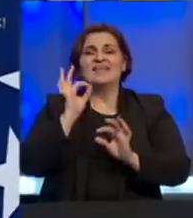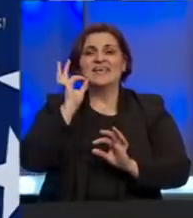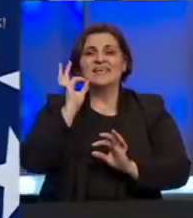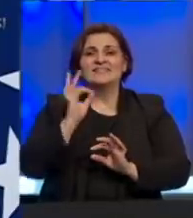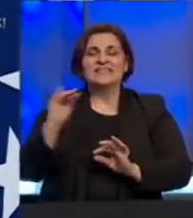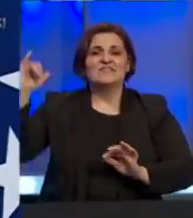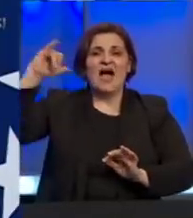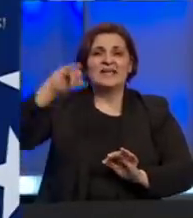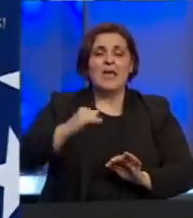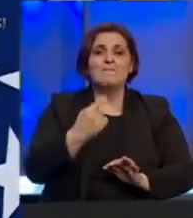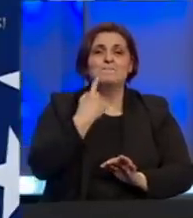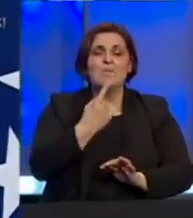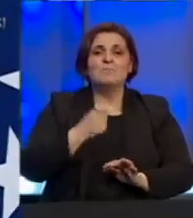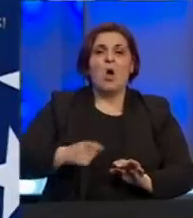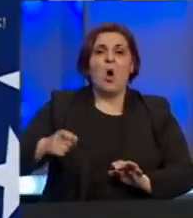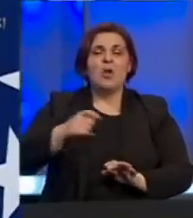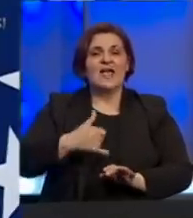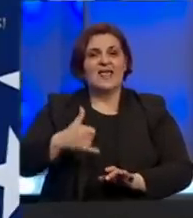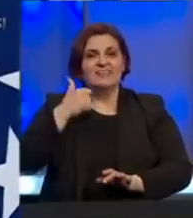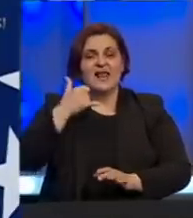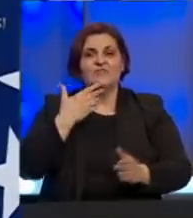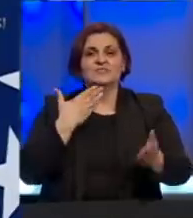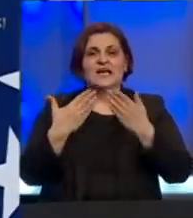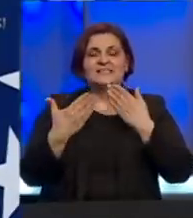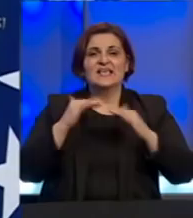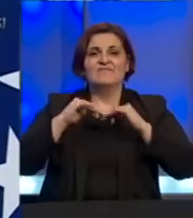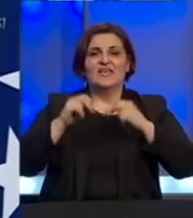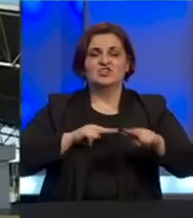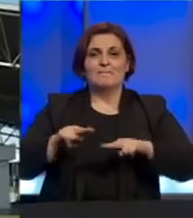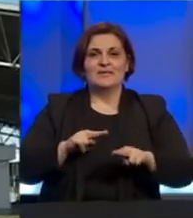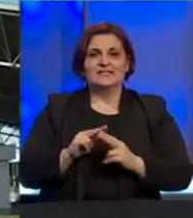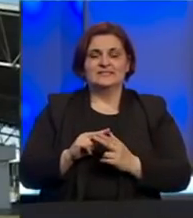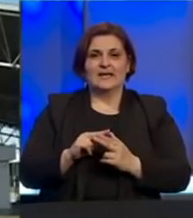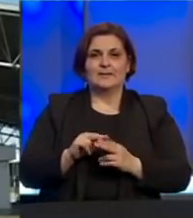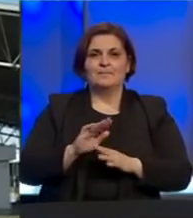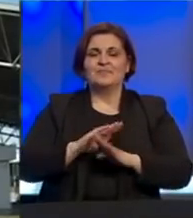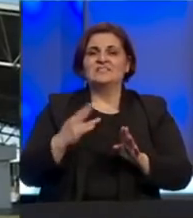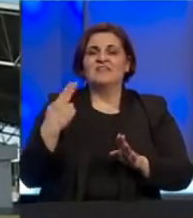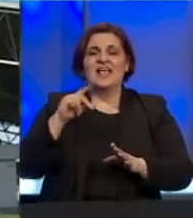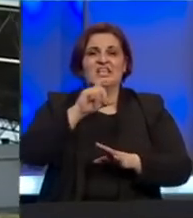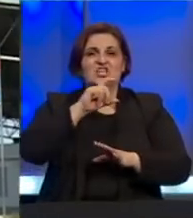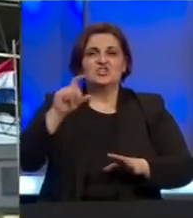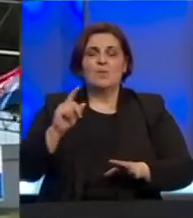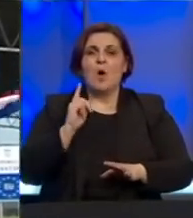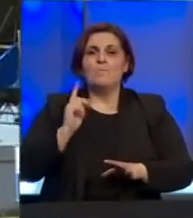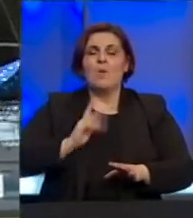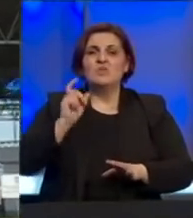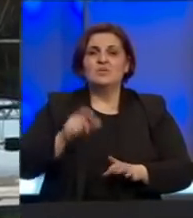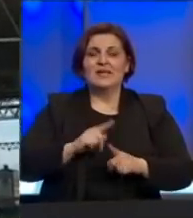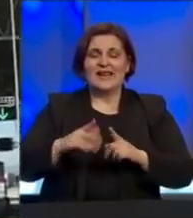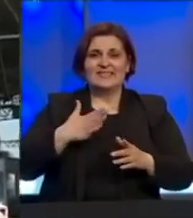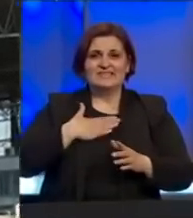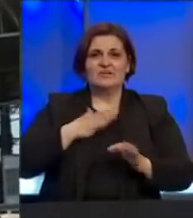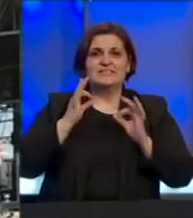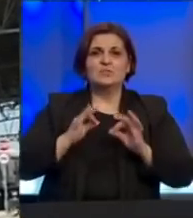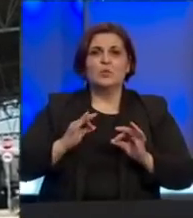let ponosov organizira telefonska sjednica Vijeće ministara. Sve nadležne institucije opominju građane da radi svoje